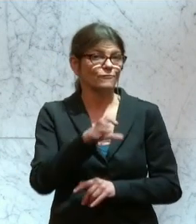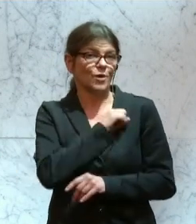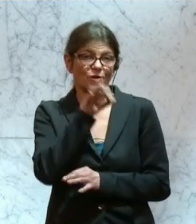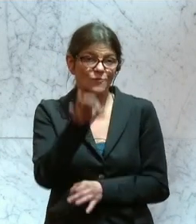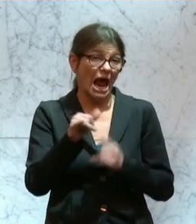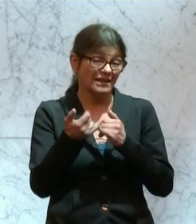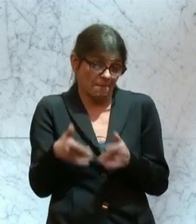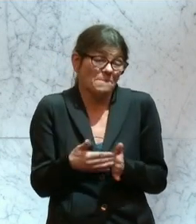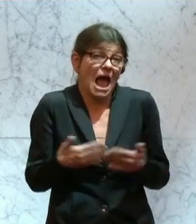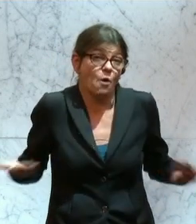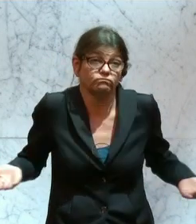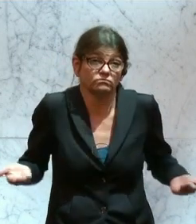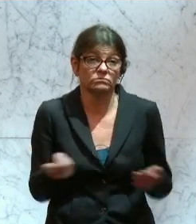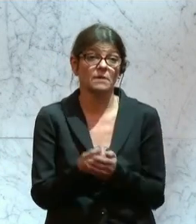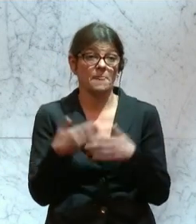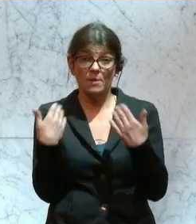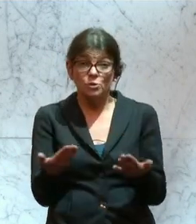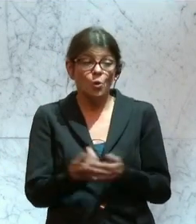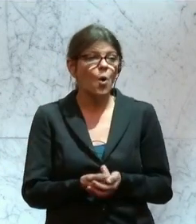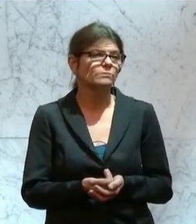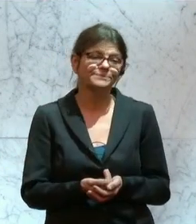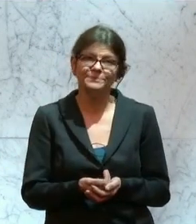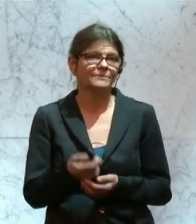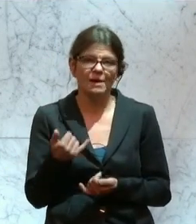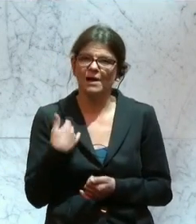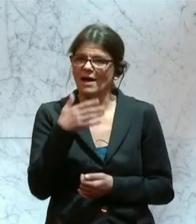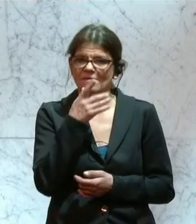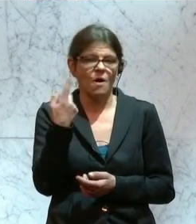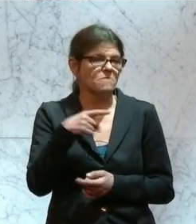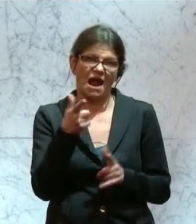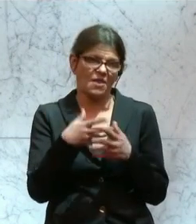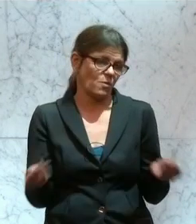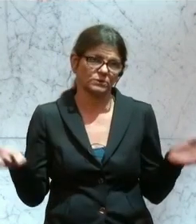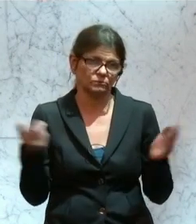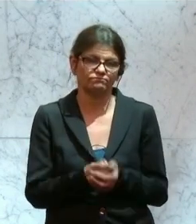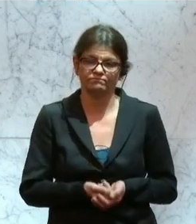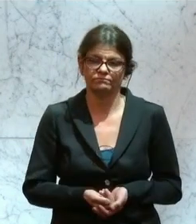Eltern bräuchte. So werden wir aber zu keiner Lösung kommen.